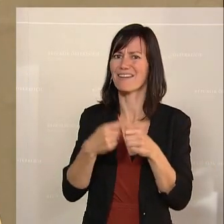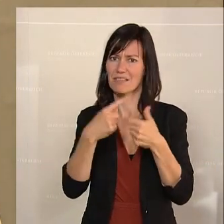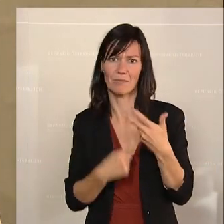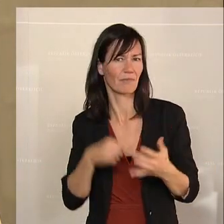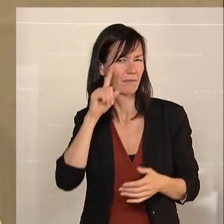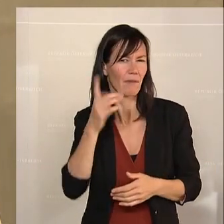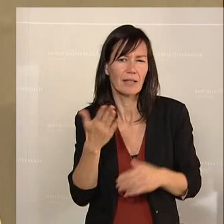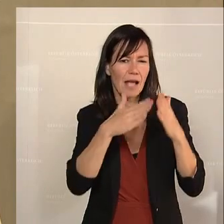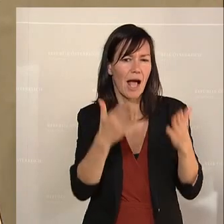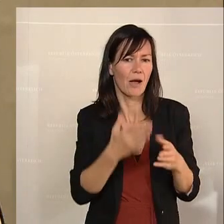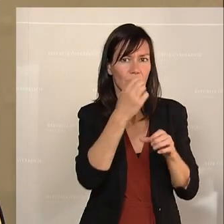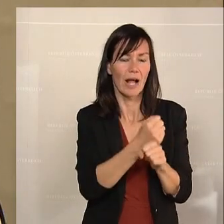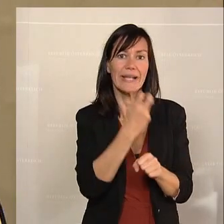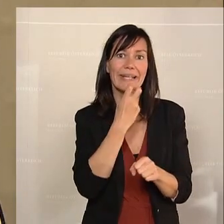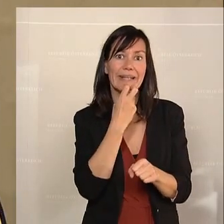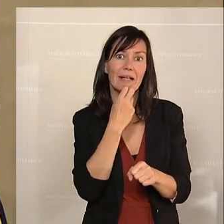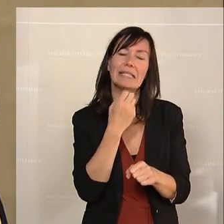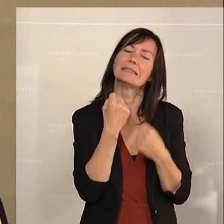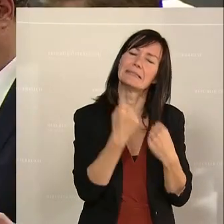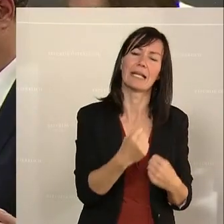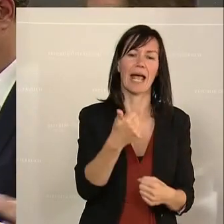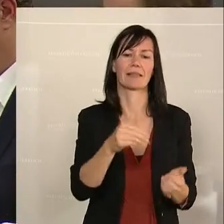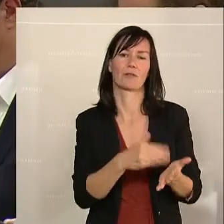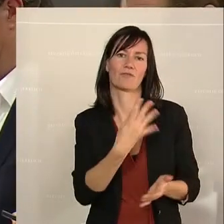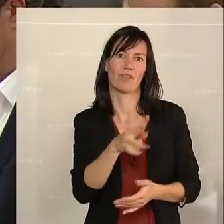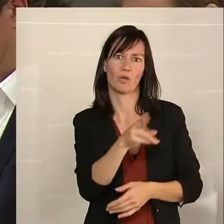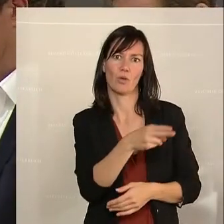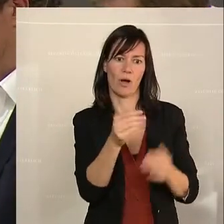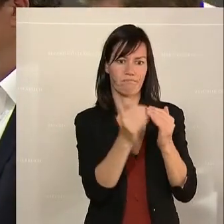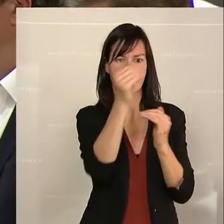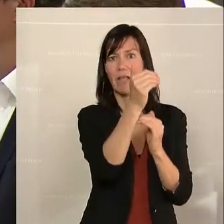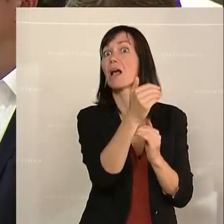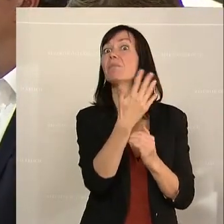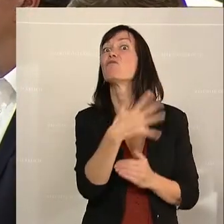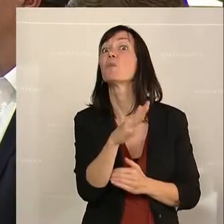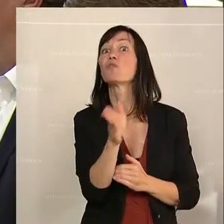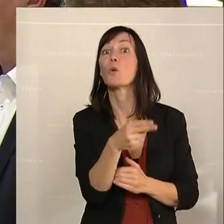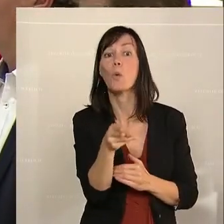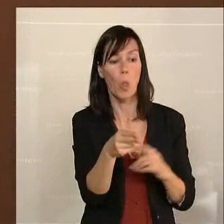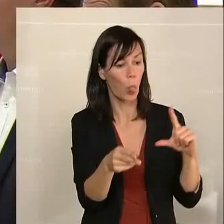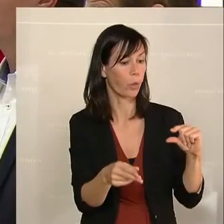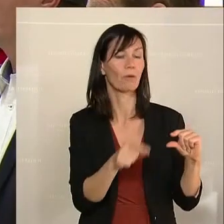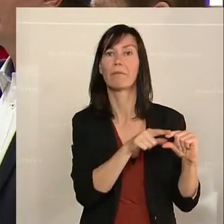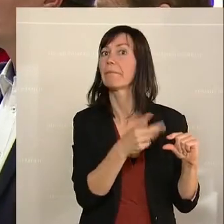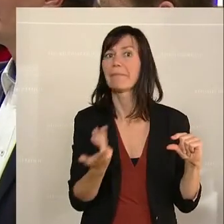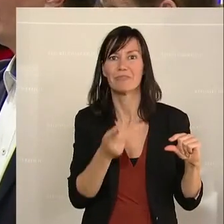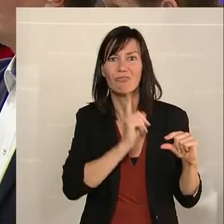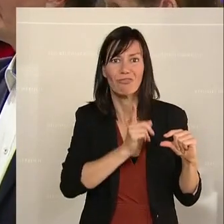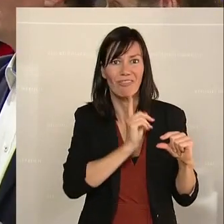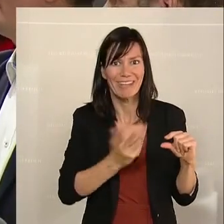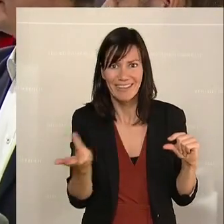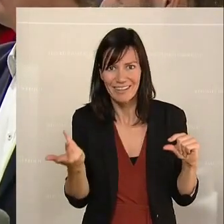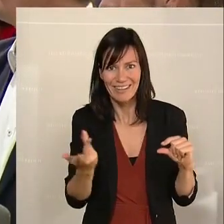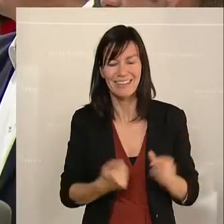Haushalten zu Mehrkosten von zumindest 1.400 Euro führt. Und mit Ihren 500 Euro haben Sie nicht einmal den berühmten Tropfen am